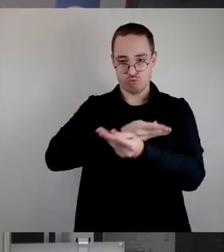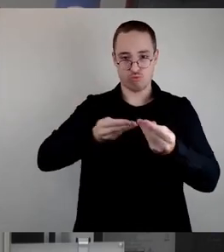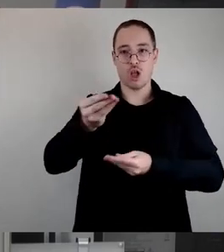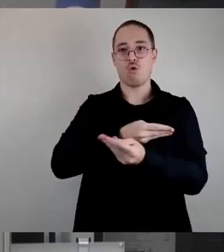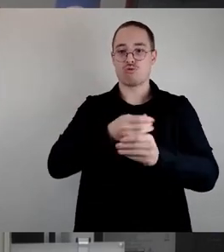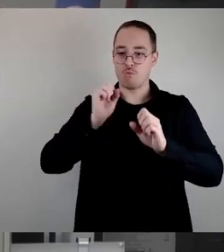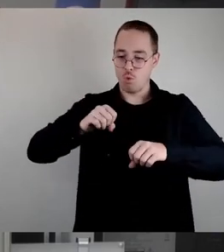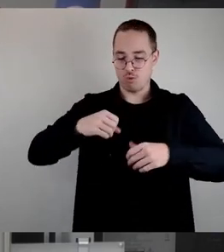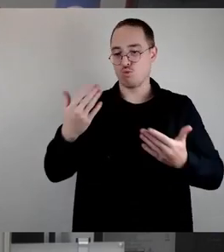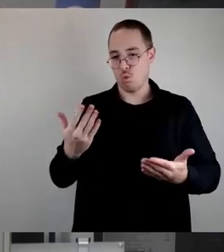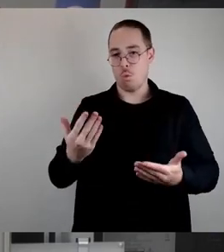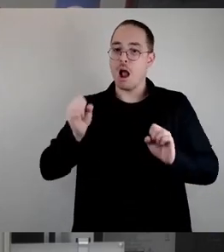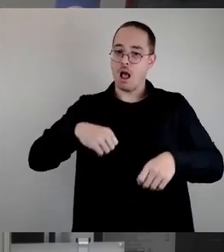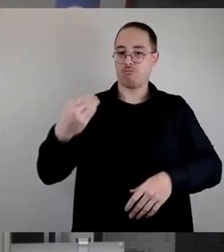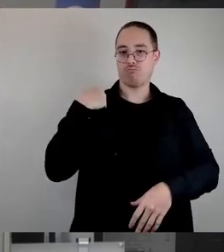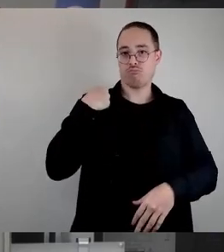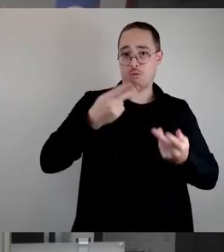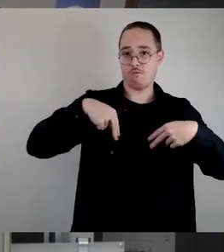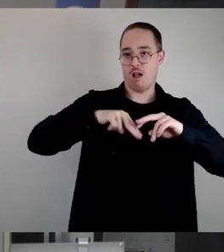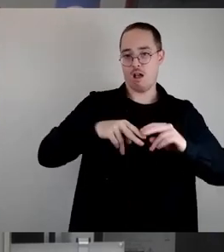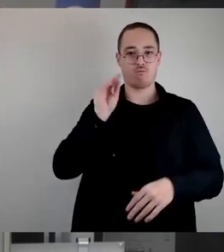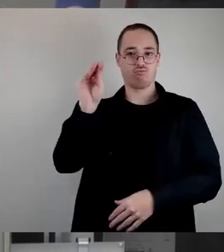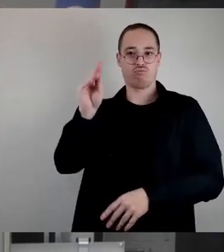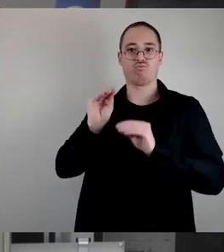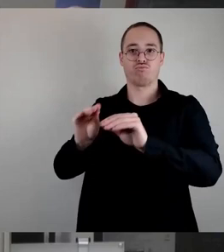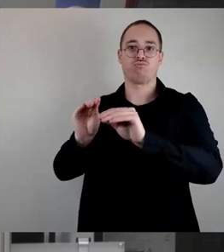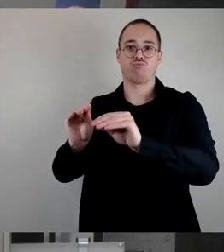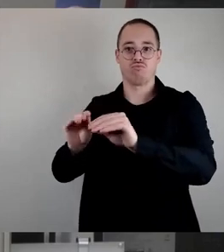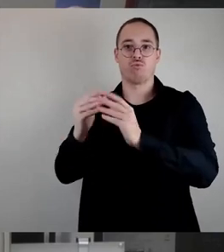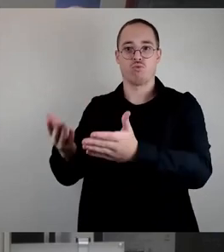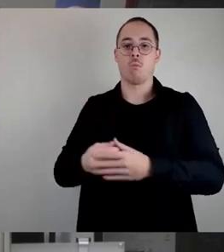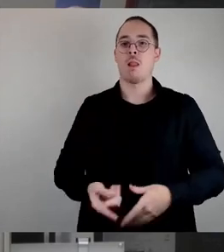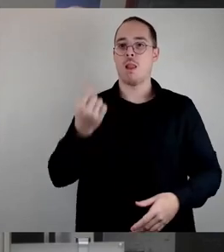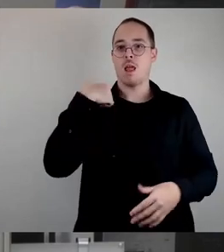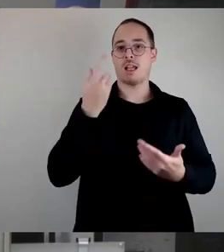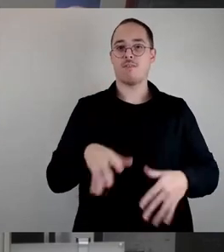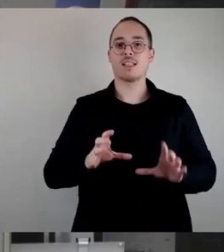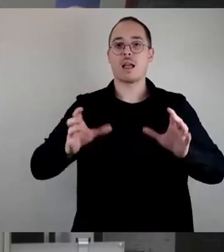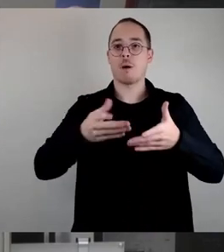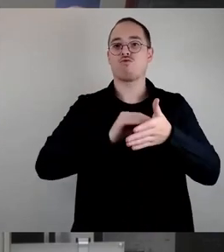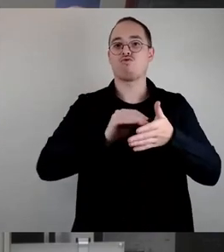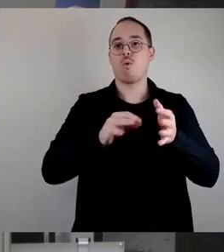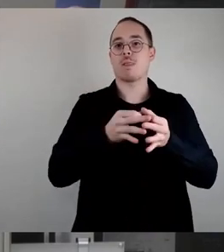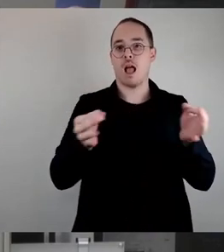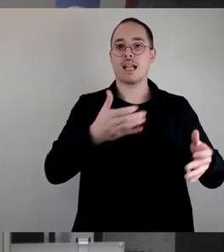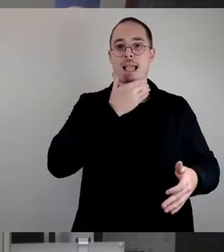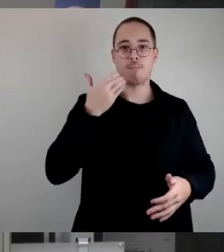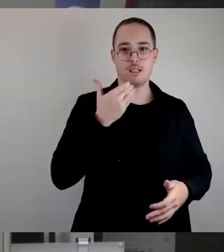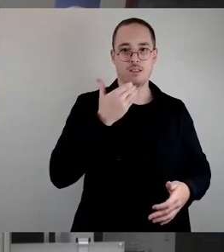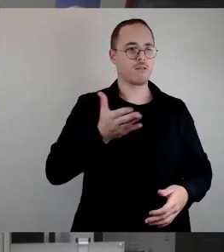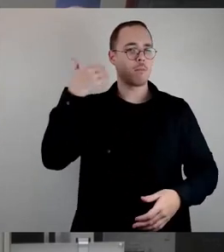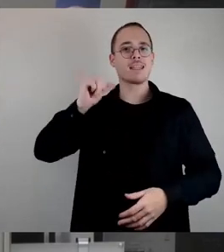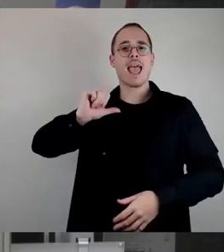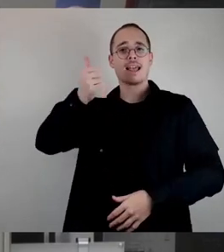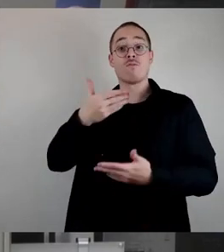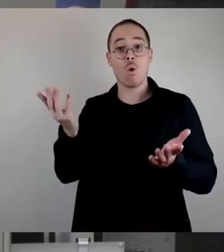zur Verfügung. So haben wir jetzt nunmehr den zweiten Gemeinschaftsschultag in Chemnitz organisiert. Der erste fand in Dresden statt. Die waren beide sehr erfolgreich mit